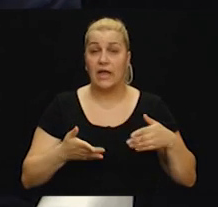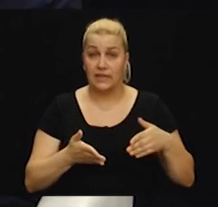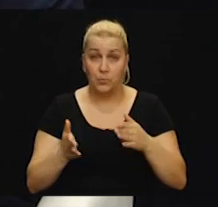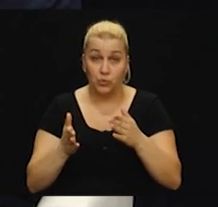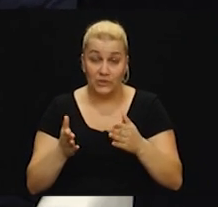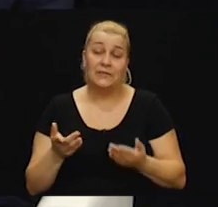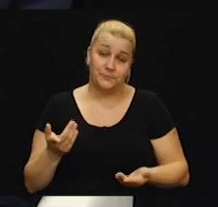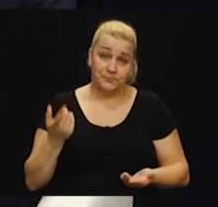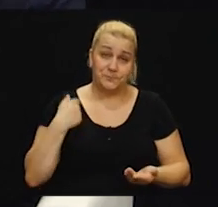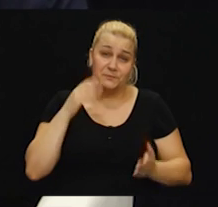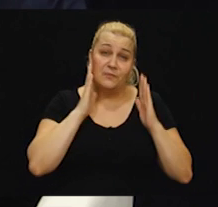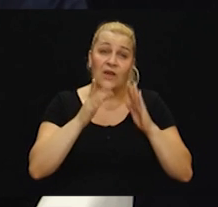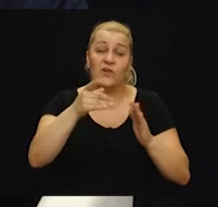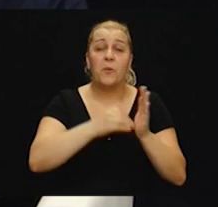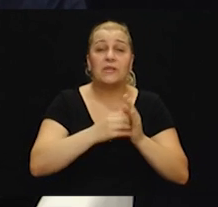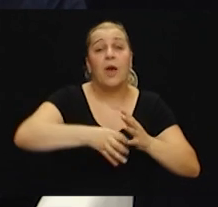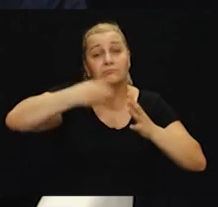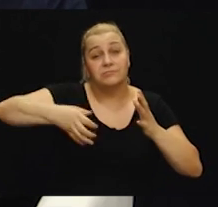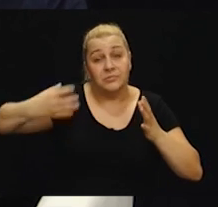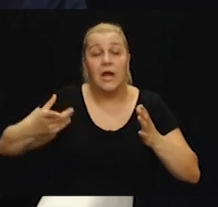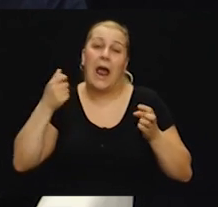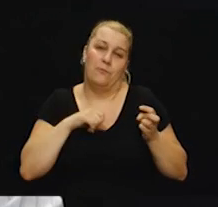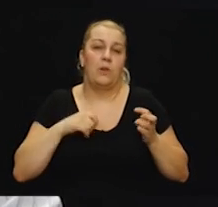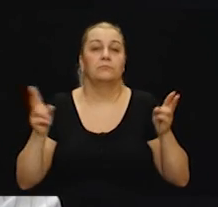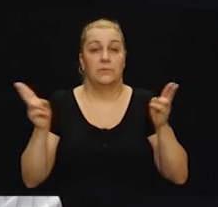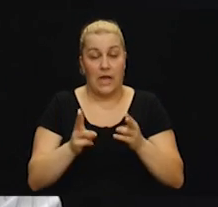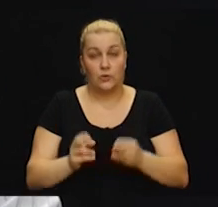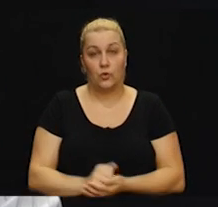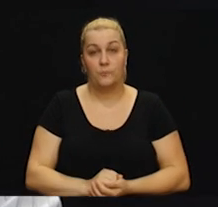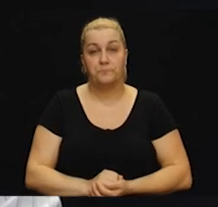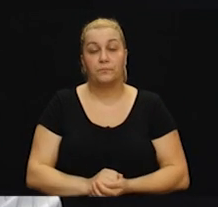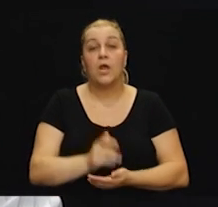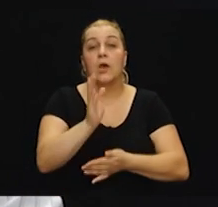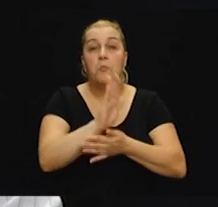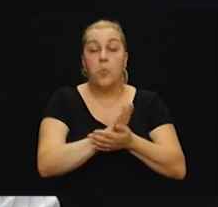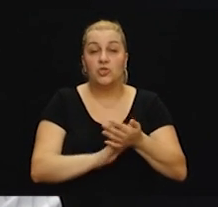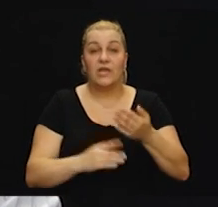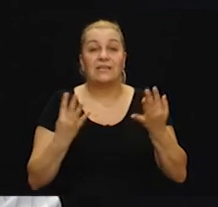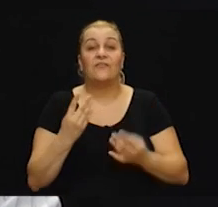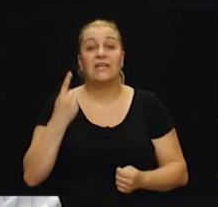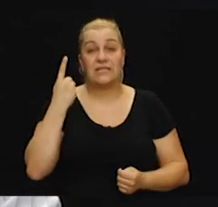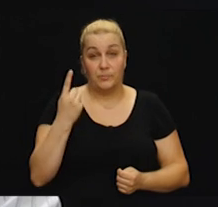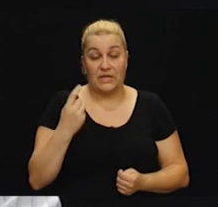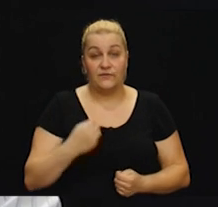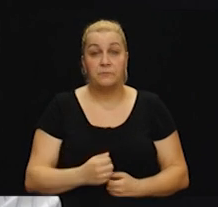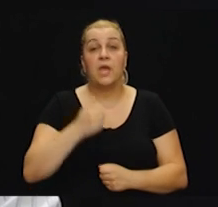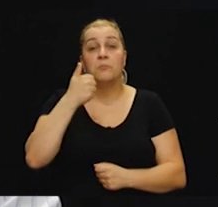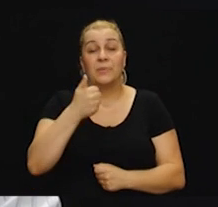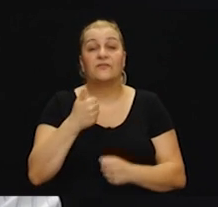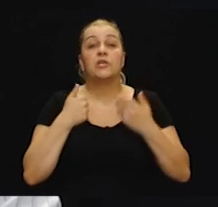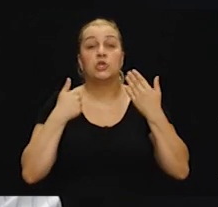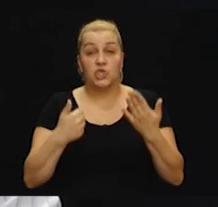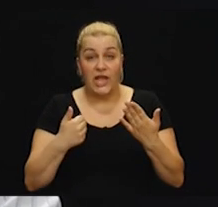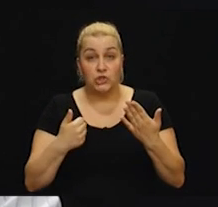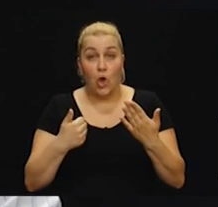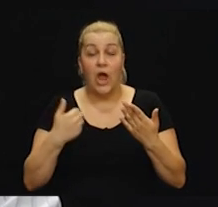trebala jedna cijela emisija u par rečenica. Početak 1991. dakle, prvi šestog, sam se uključio u